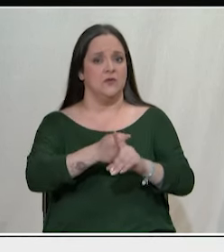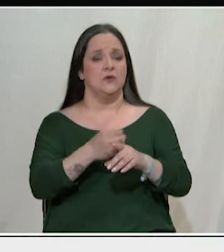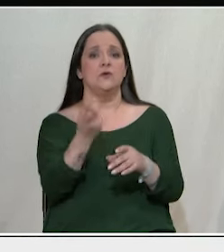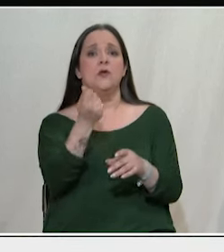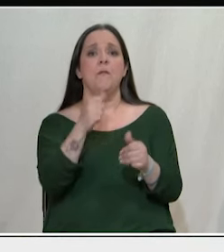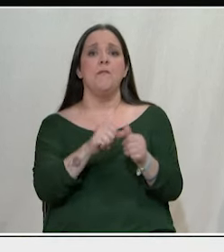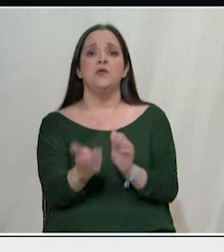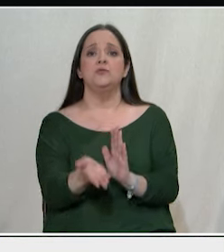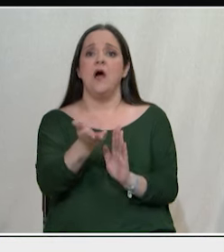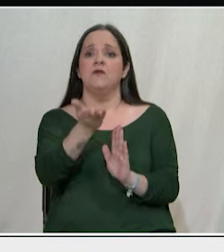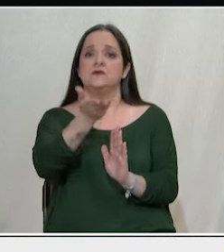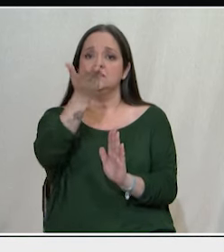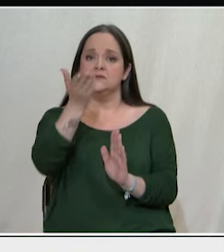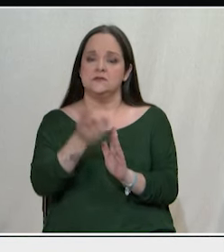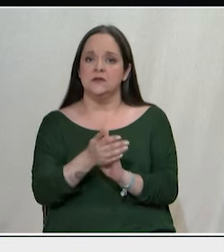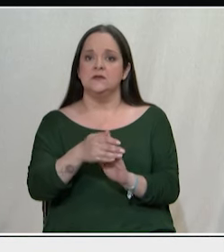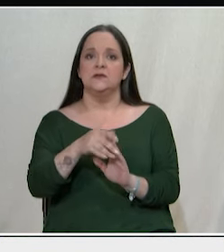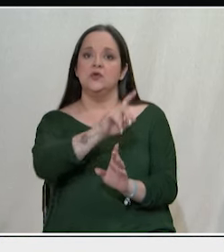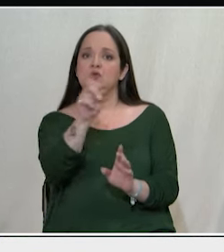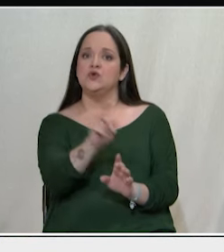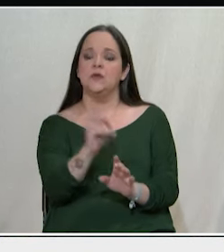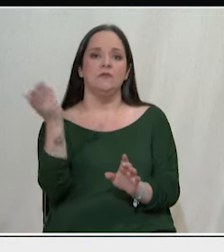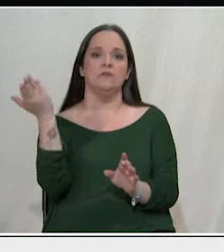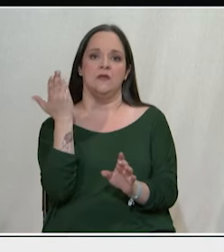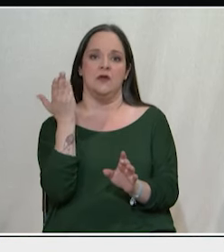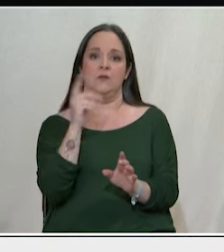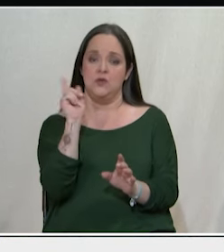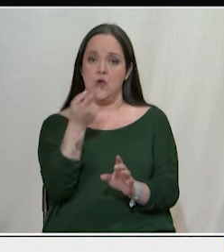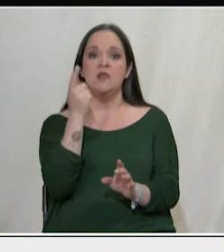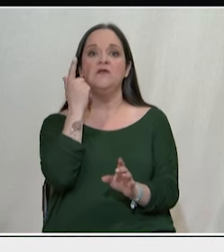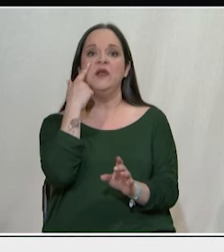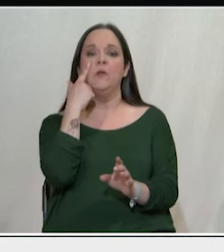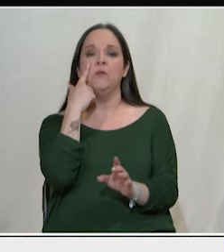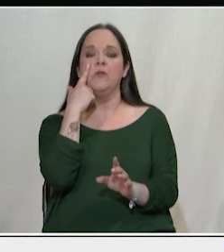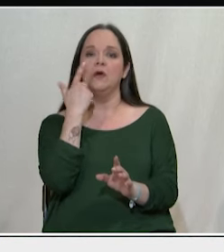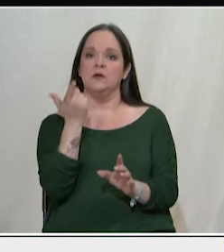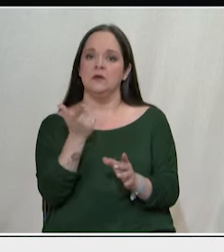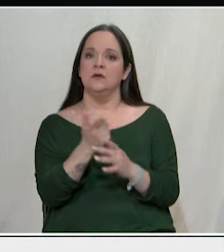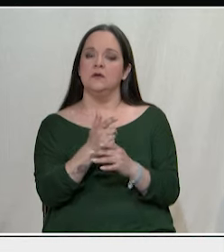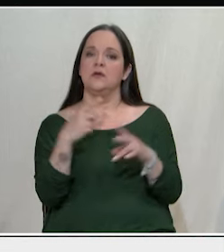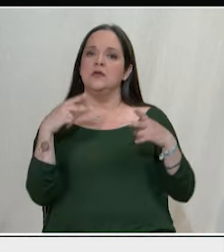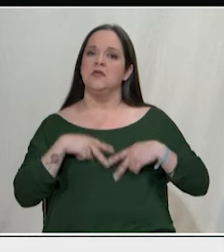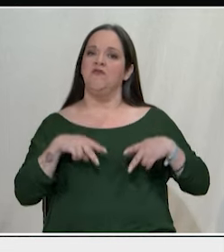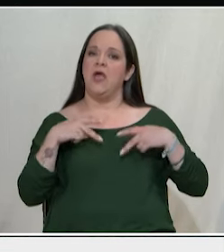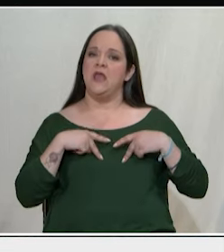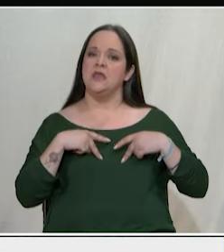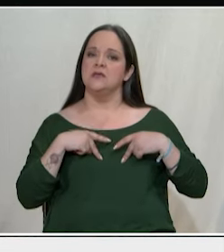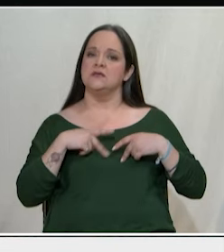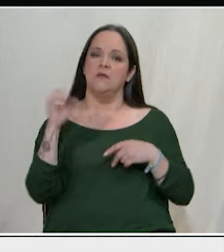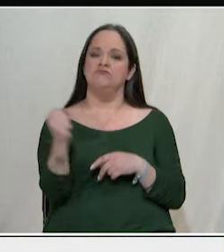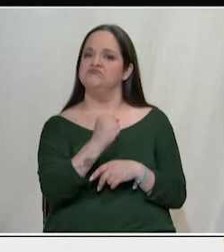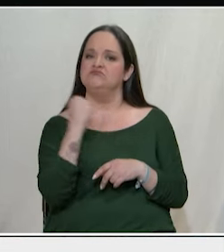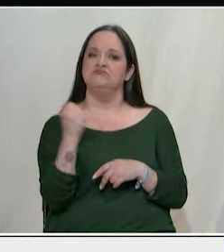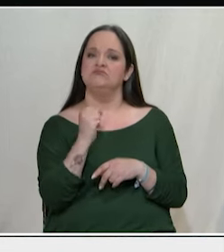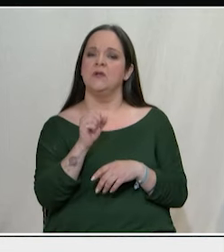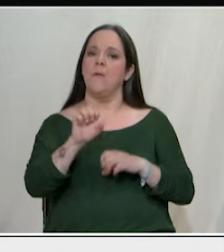το κόστος ζωής και παντού βλέπουμε αυταρχικά καθεστώτα τα οποία προσπαθούν να μείνουν